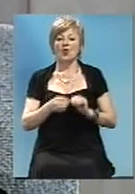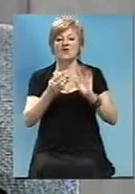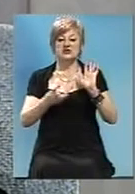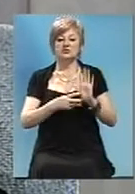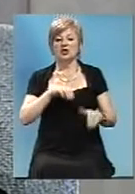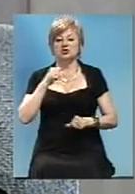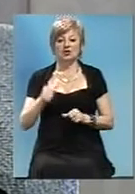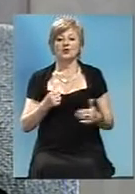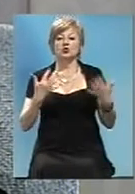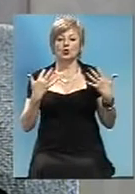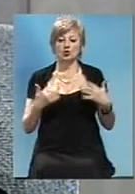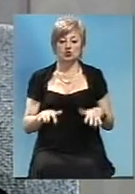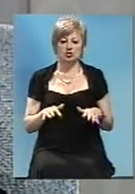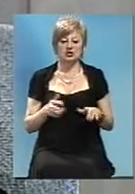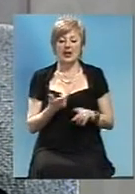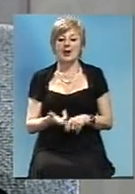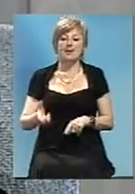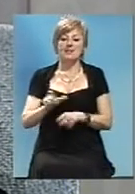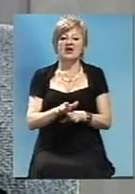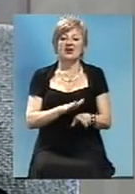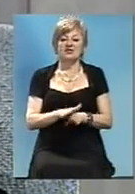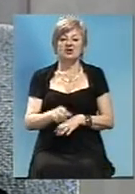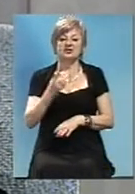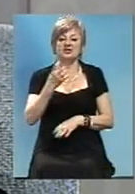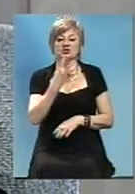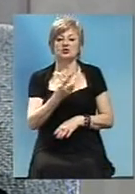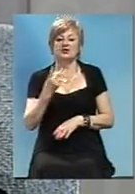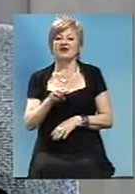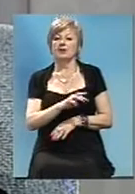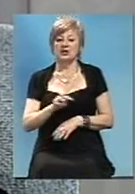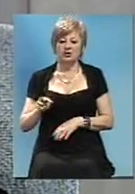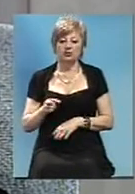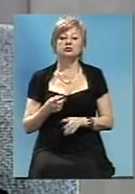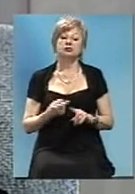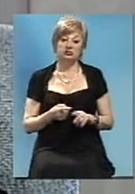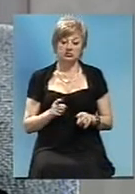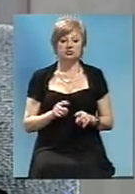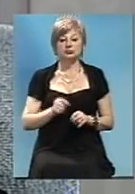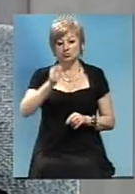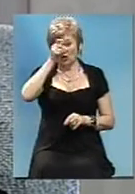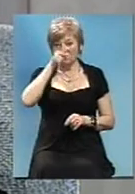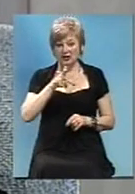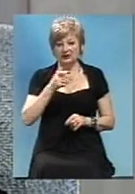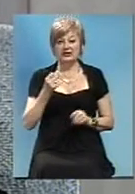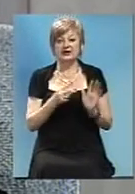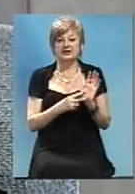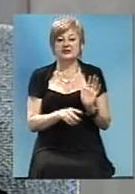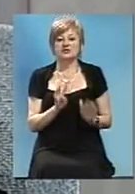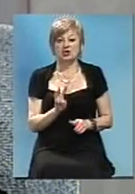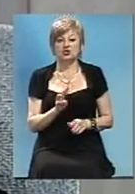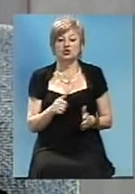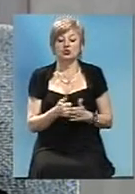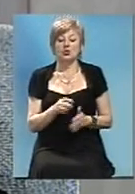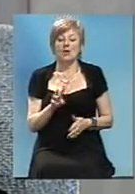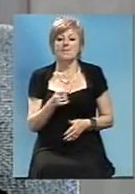року вже перевыполнення составило 242 млн, 168 млн по 1 кварталу і 74 млн по маю